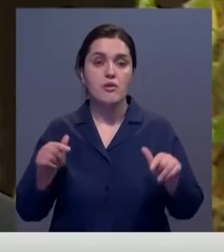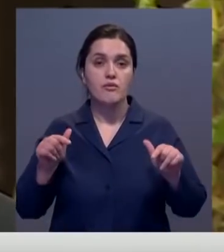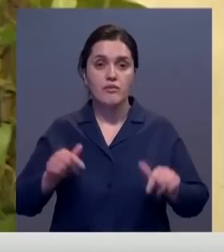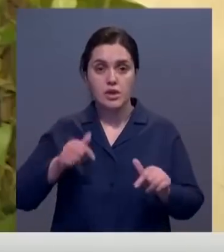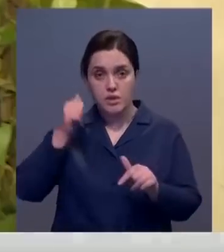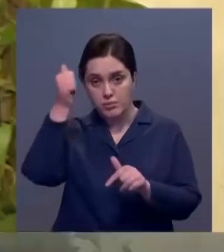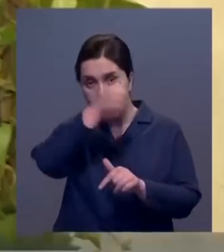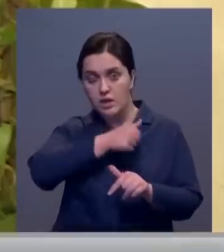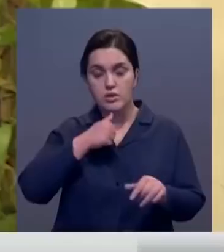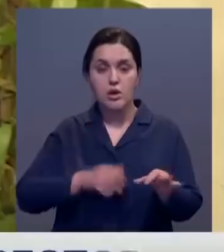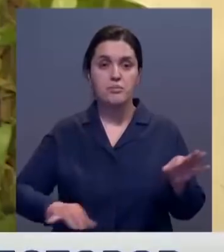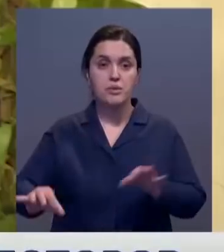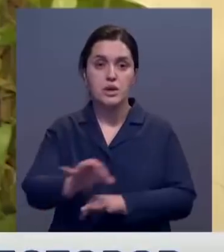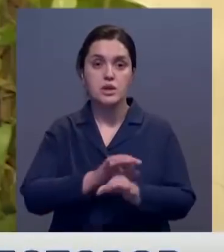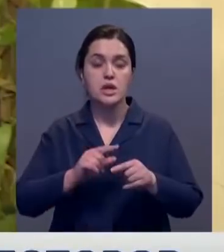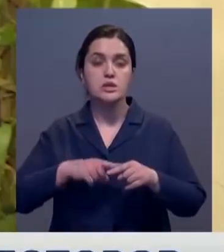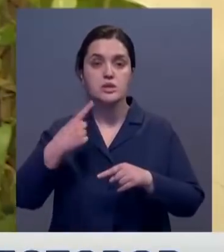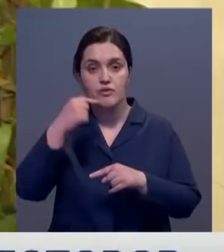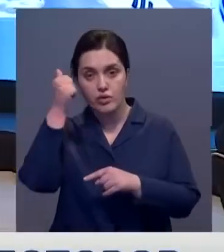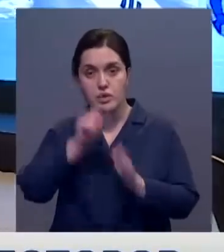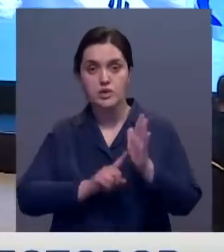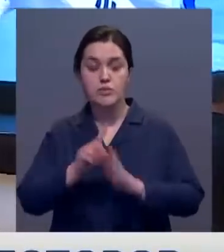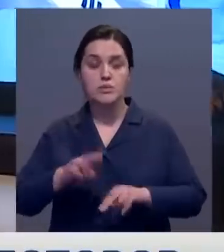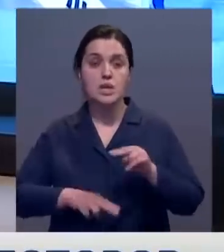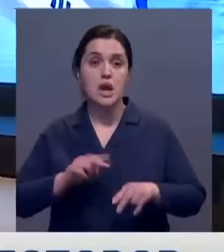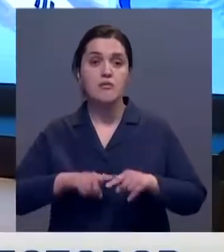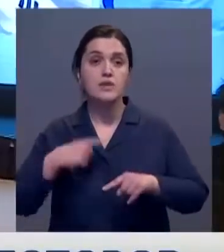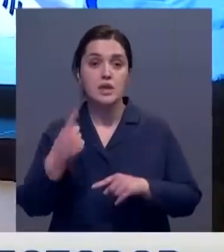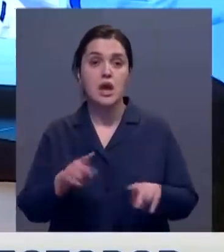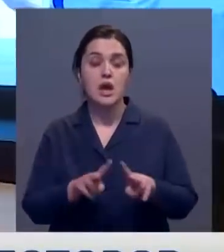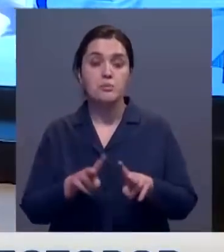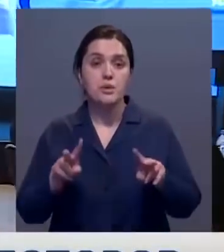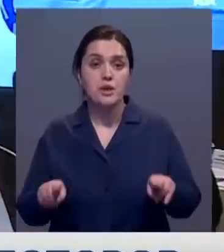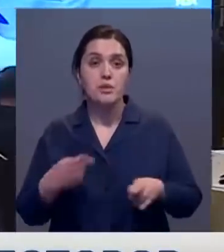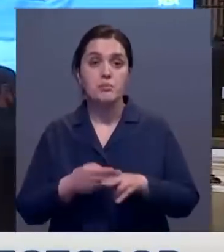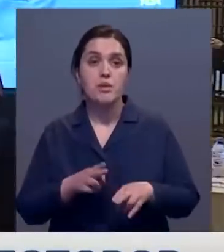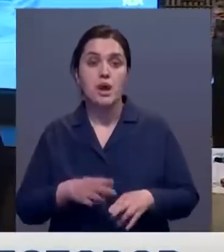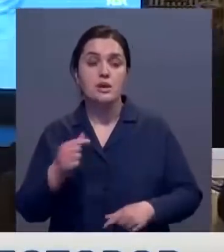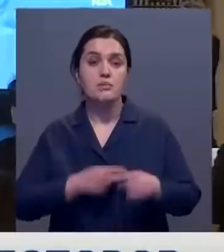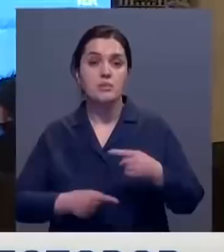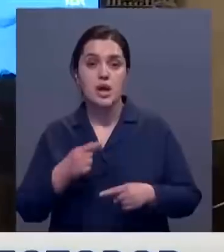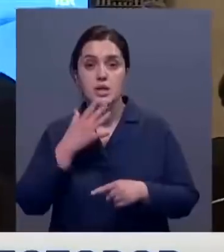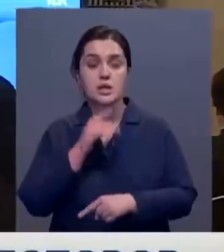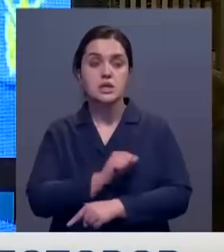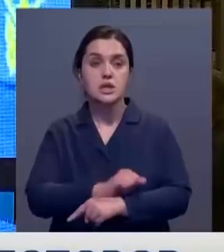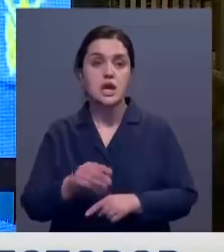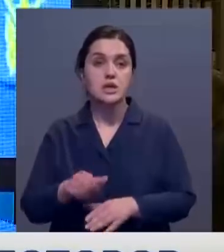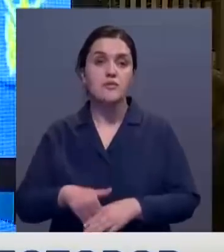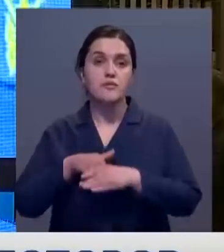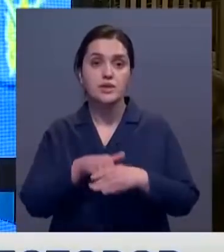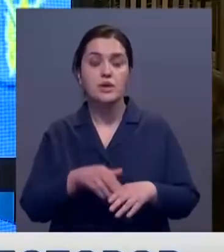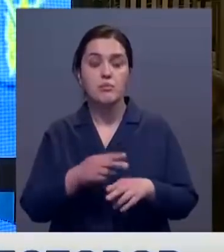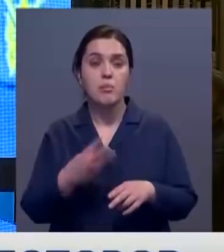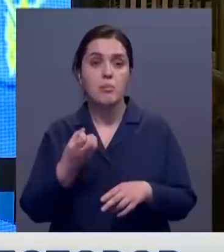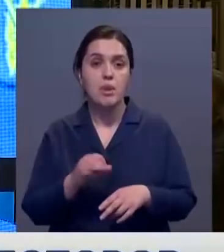проектирование. Думаем, со следующего года начнем уже строительство. Следующая подобная встреча предпринимателей с иностранными инвесторами состоится в